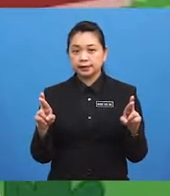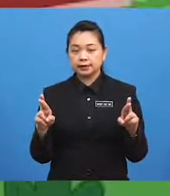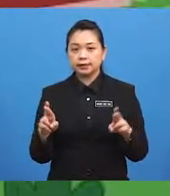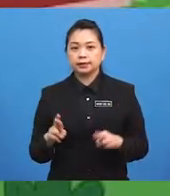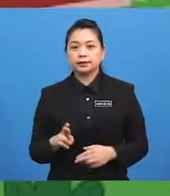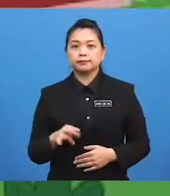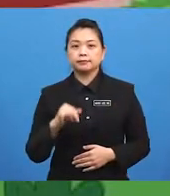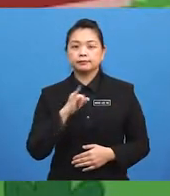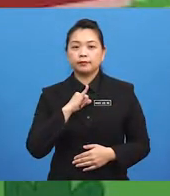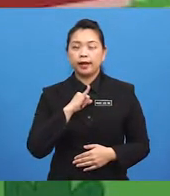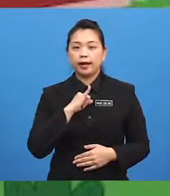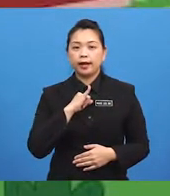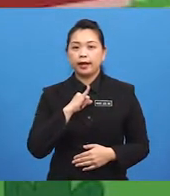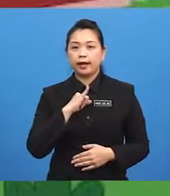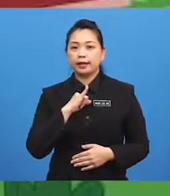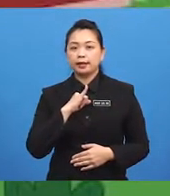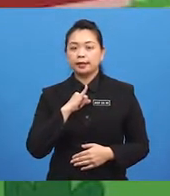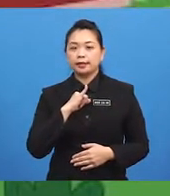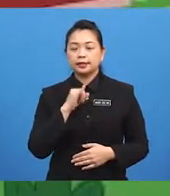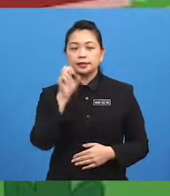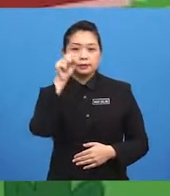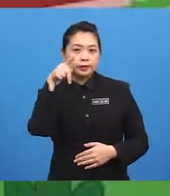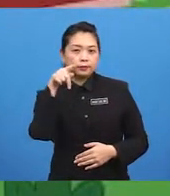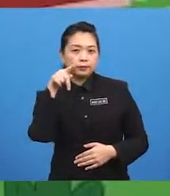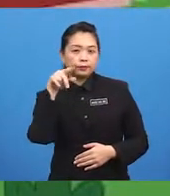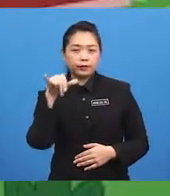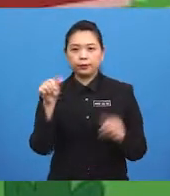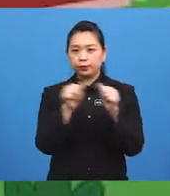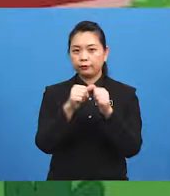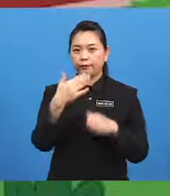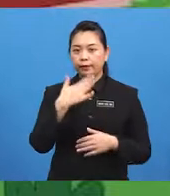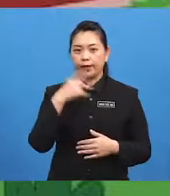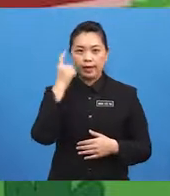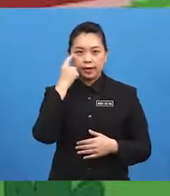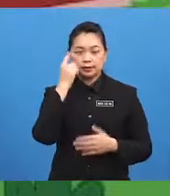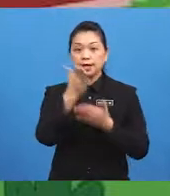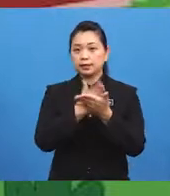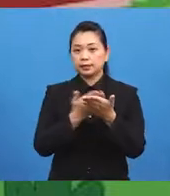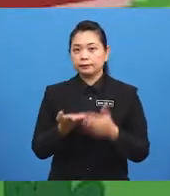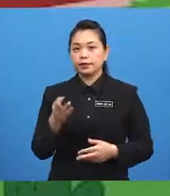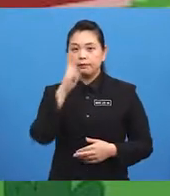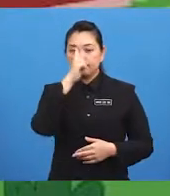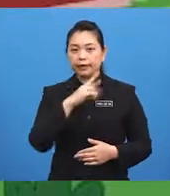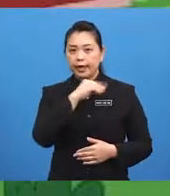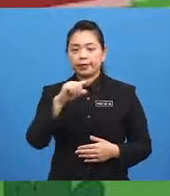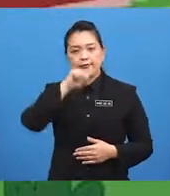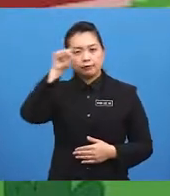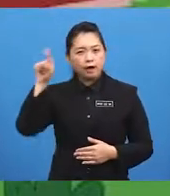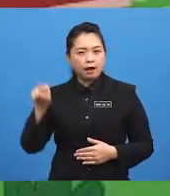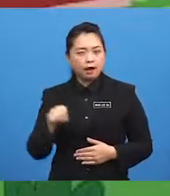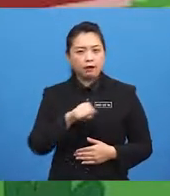I spy... my eye... ...something... ...red... ...and round.